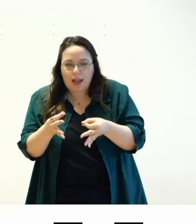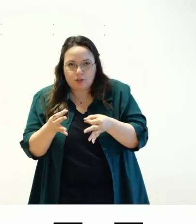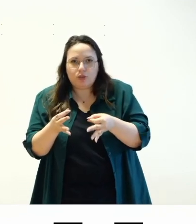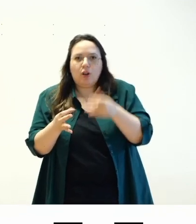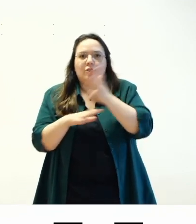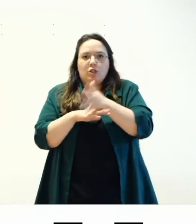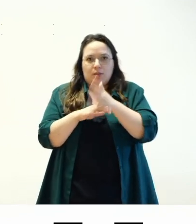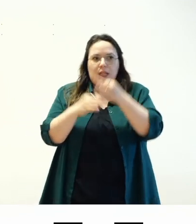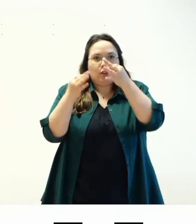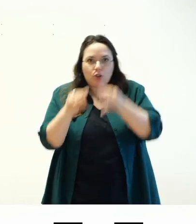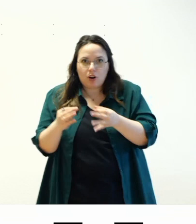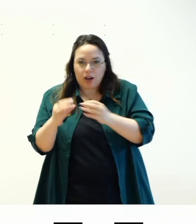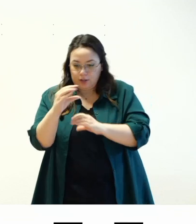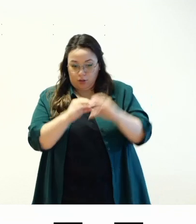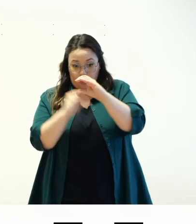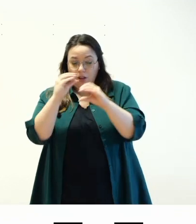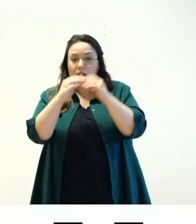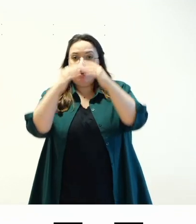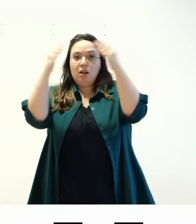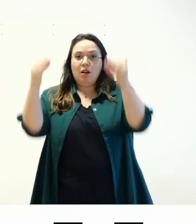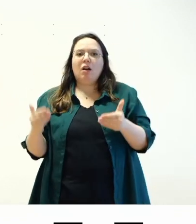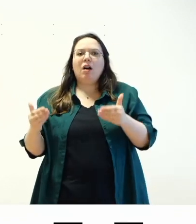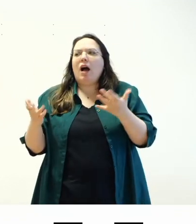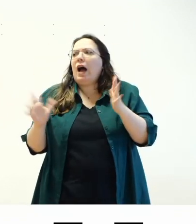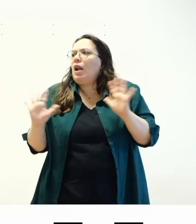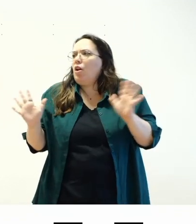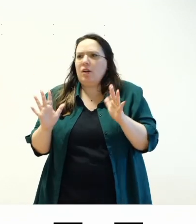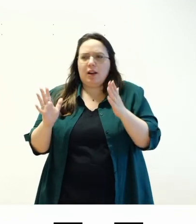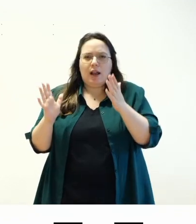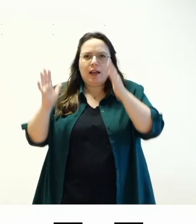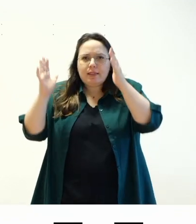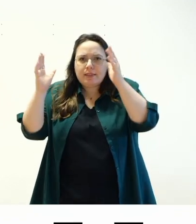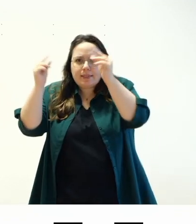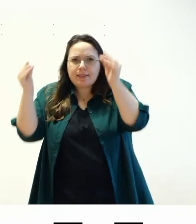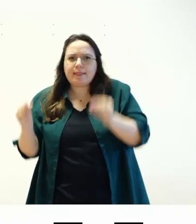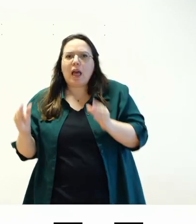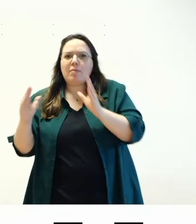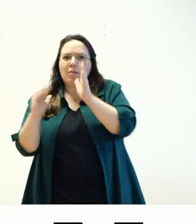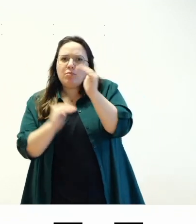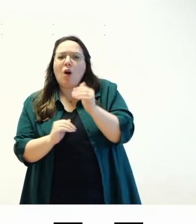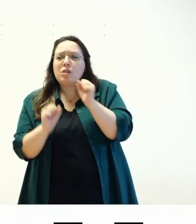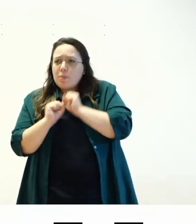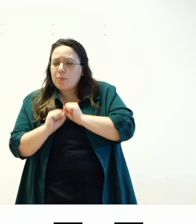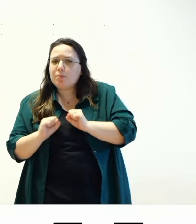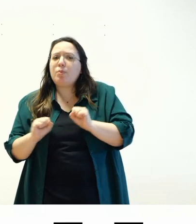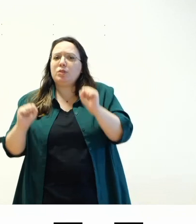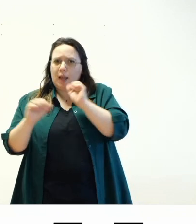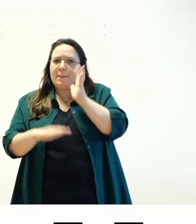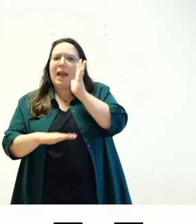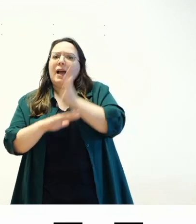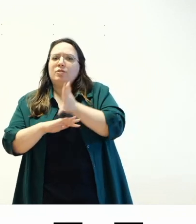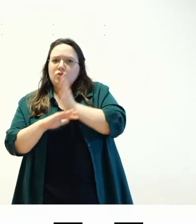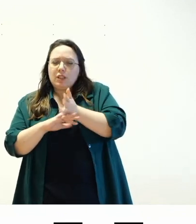'accessibilità allora non ci sono santi un tema a blocchi potenzialmente potrebbe essere più accessibile